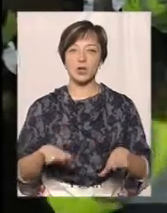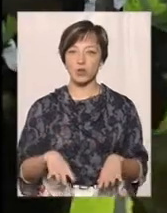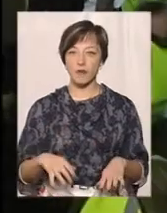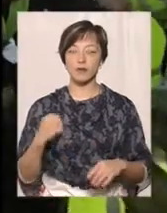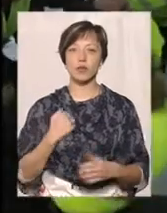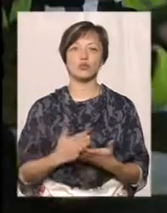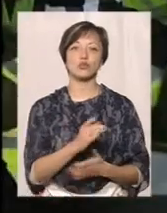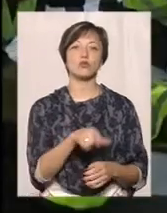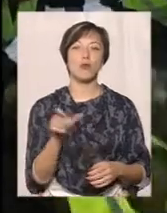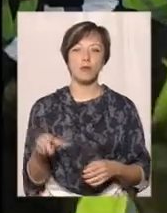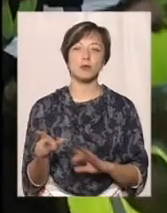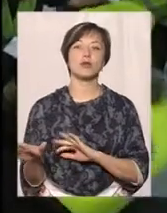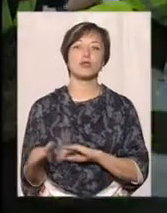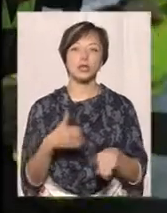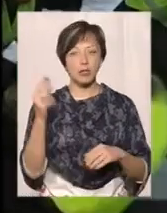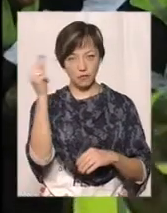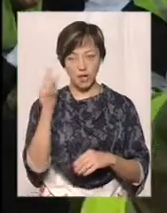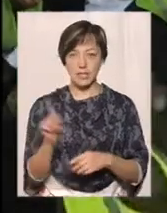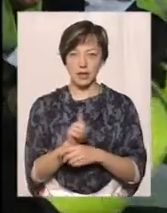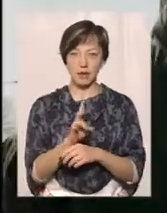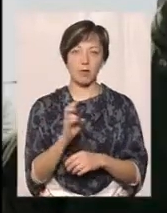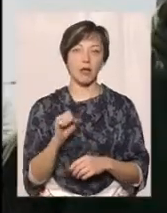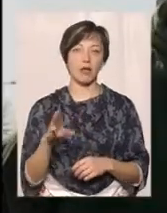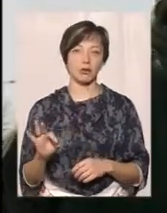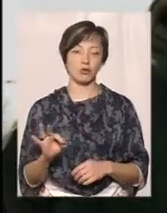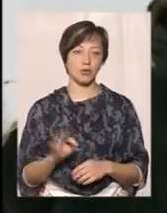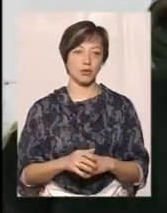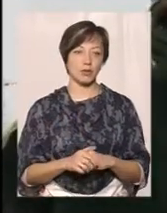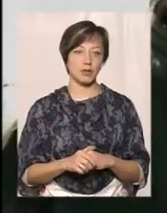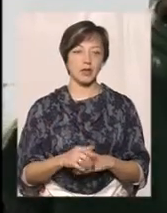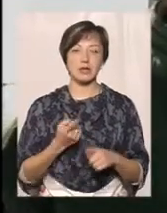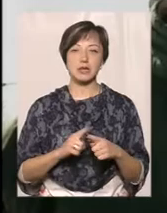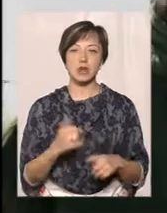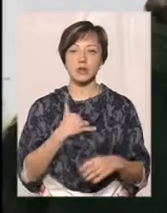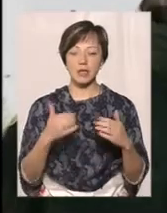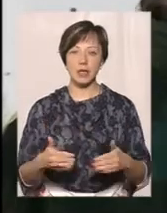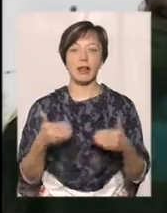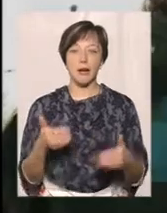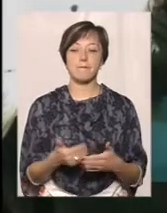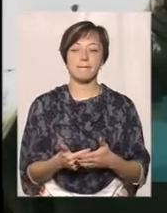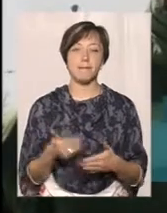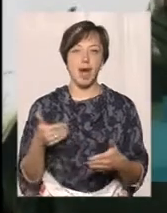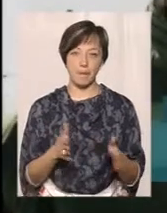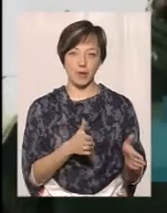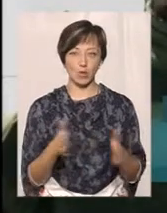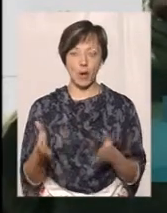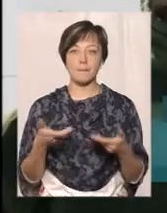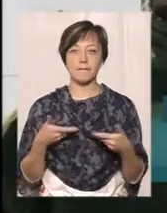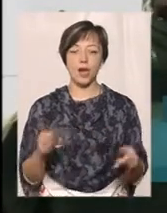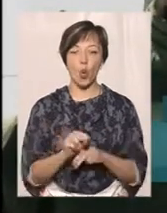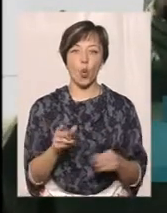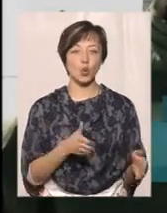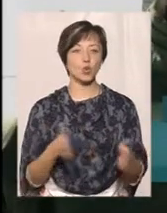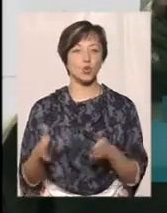військовослужбовці, які пройшли навчання за стандартами НАТО. Це у нас етап перепідготовки. Ми готуємо